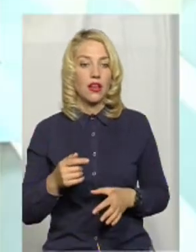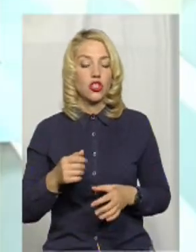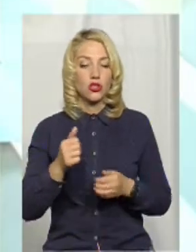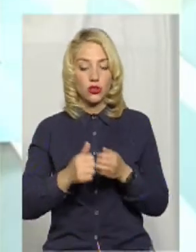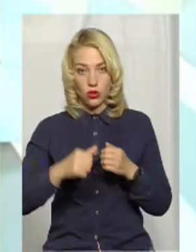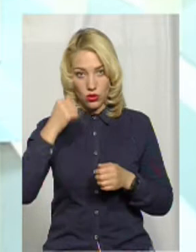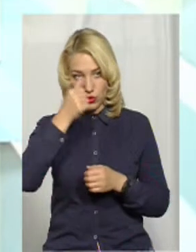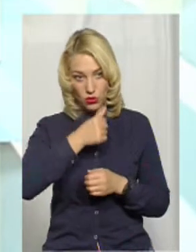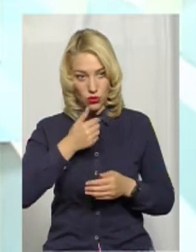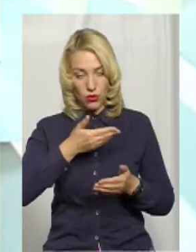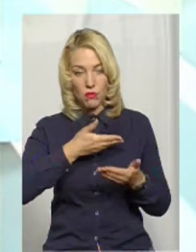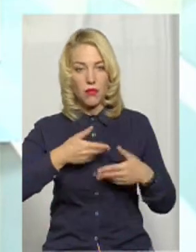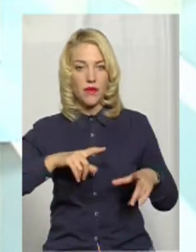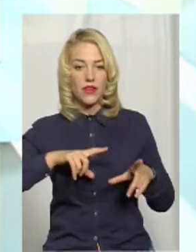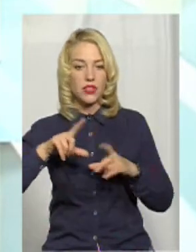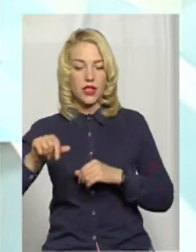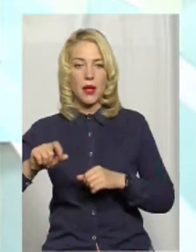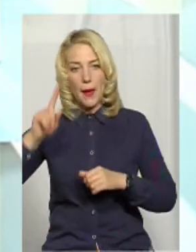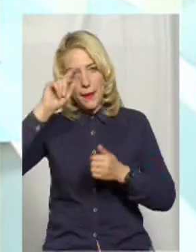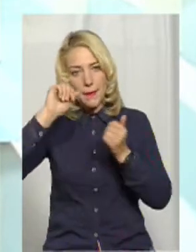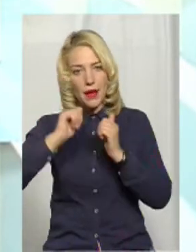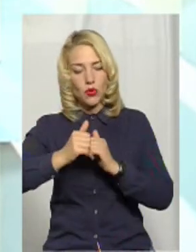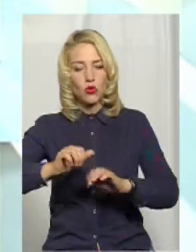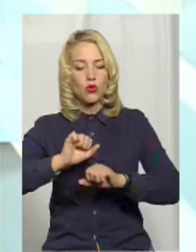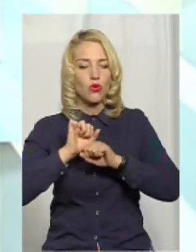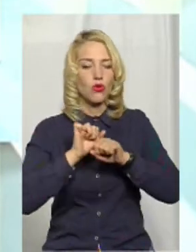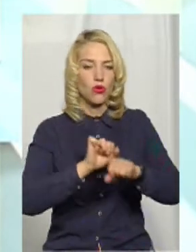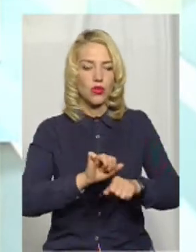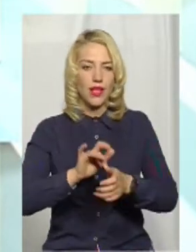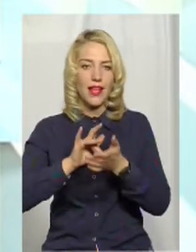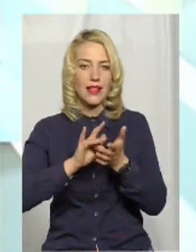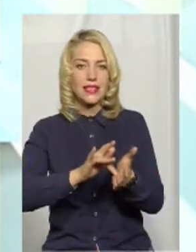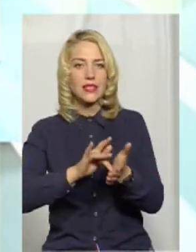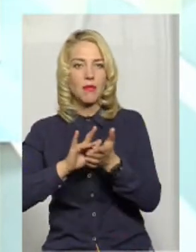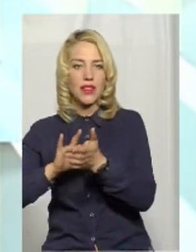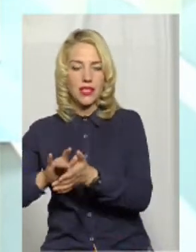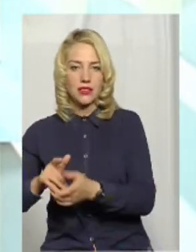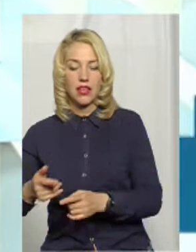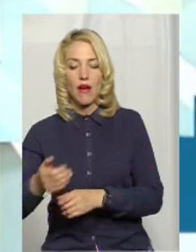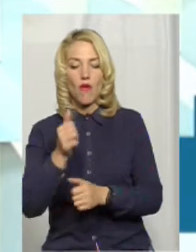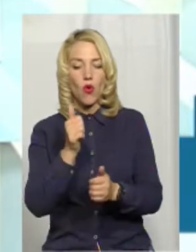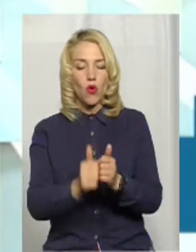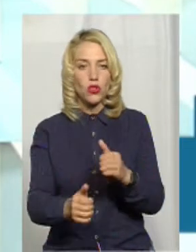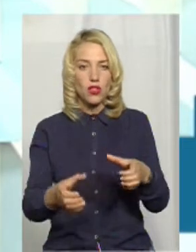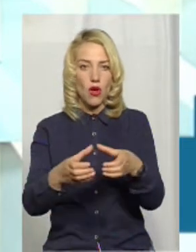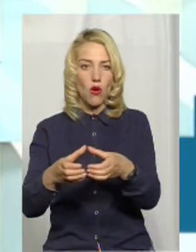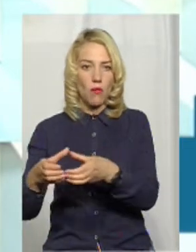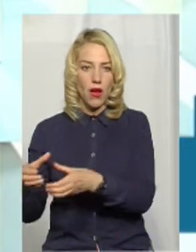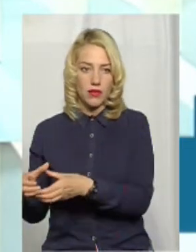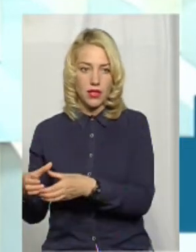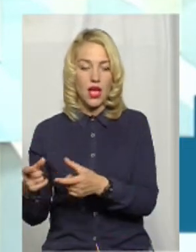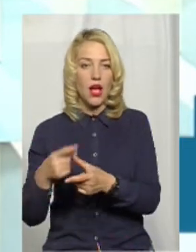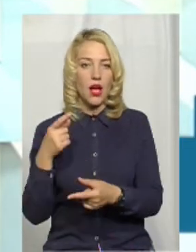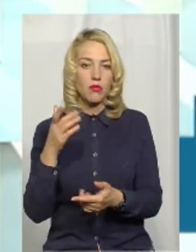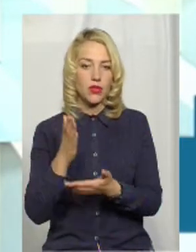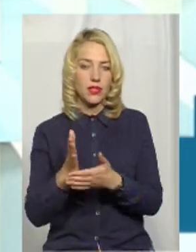Щороку ми виїжджаємо в пам'яткоохоронні експедиції. Крім того, в кожній громаді або